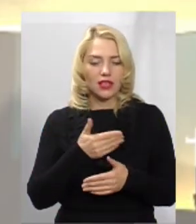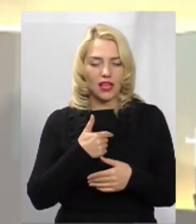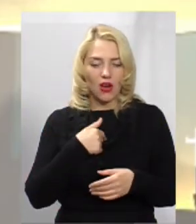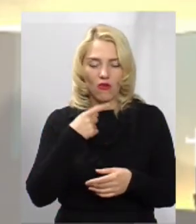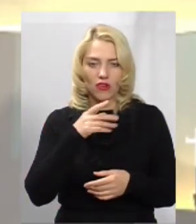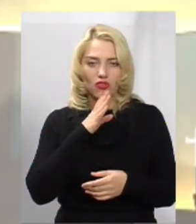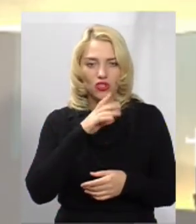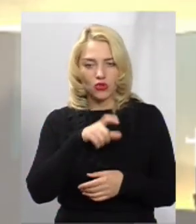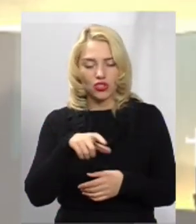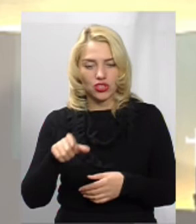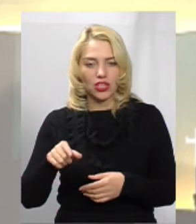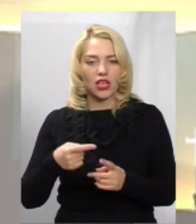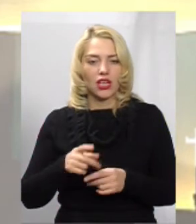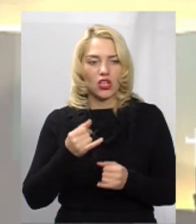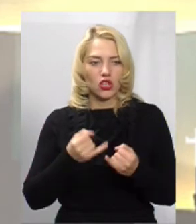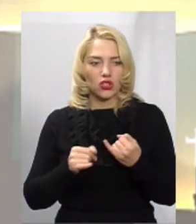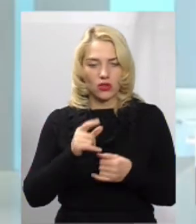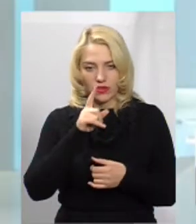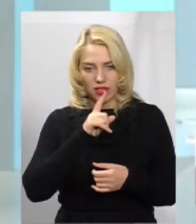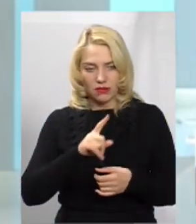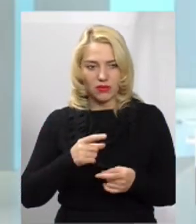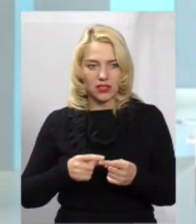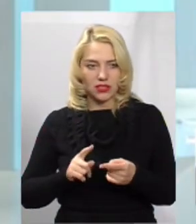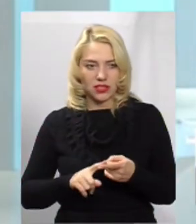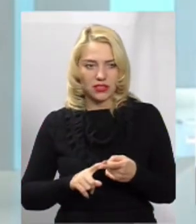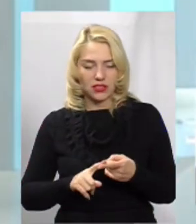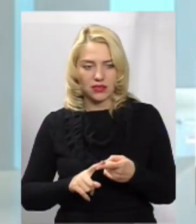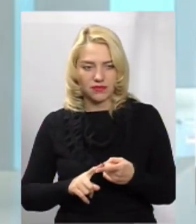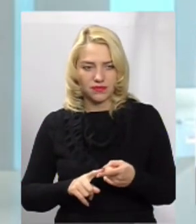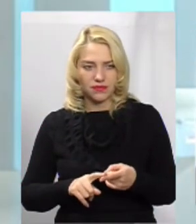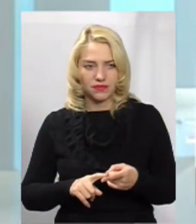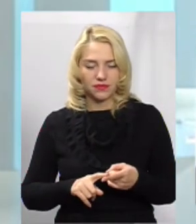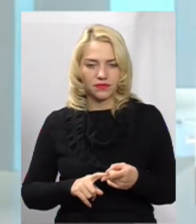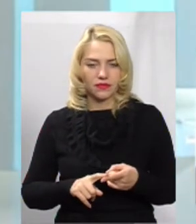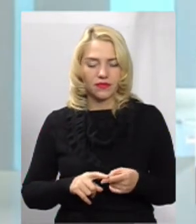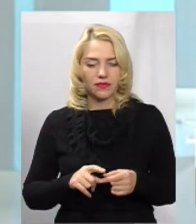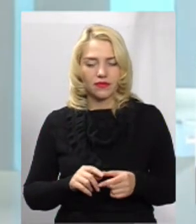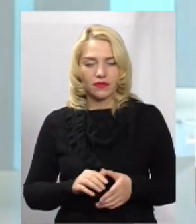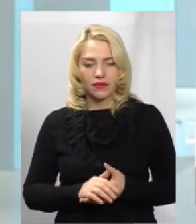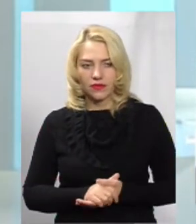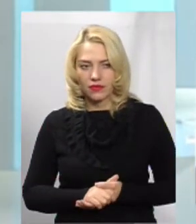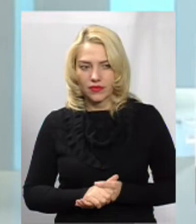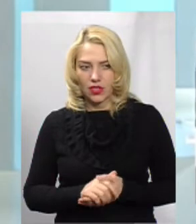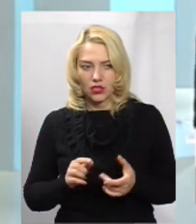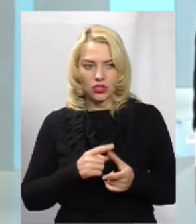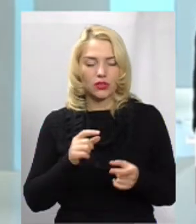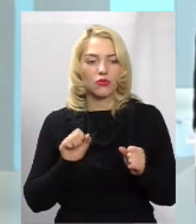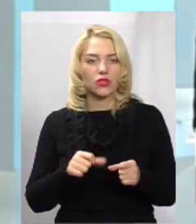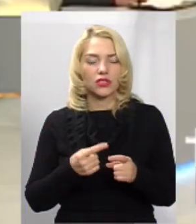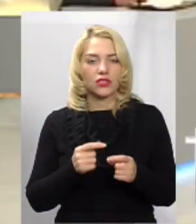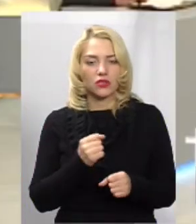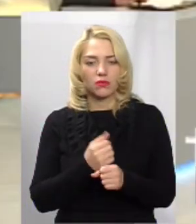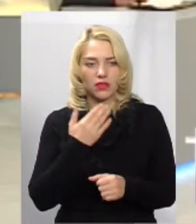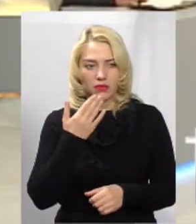жінночками, на жовтий місяць. Я вас попрошу трошечки лаконічніше, в нас брак часу. Чи можна це